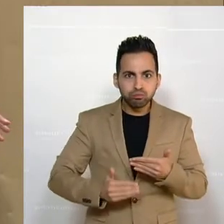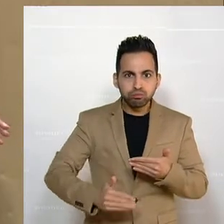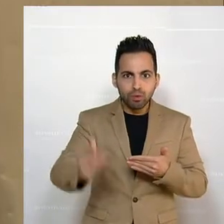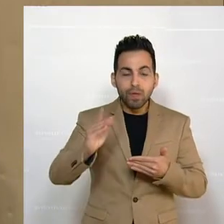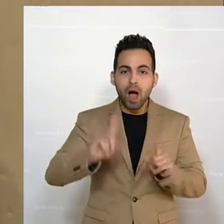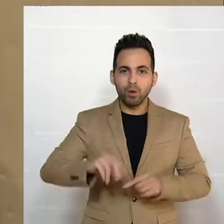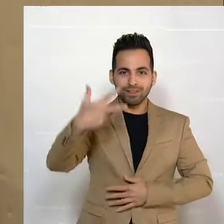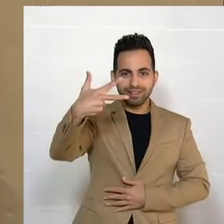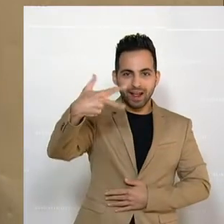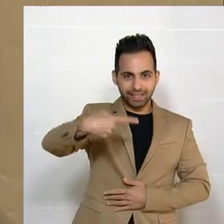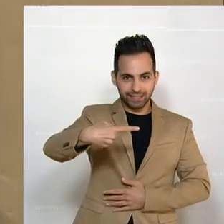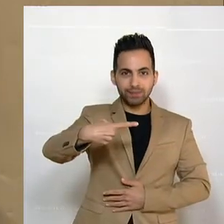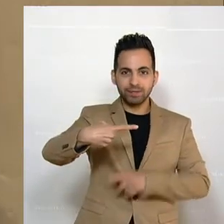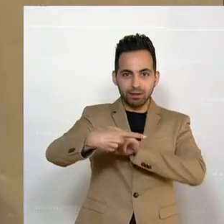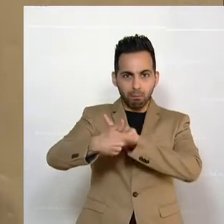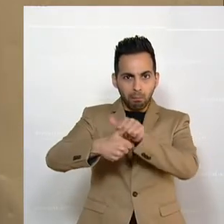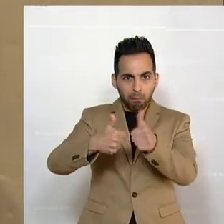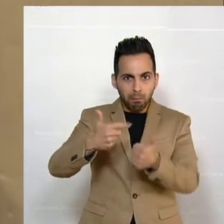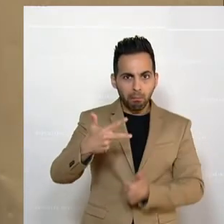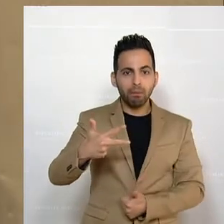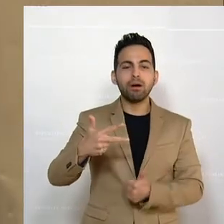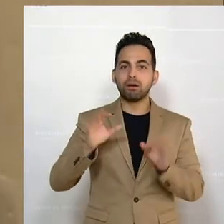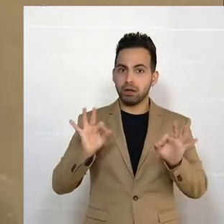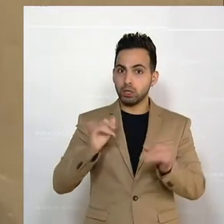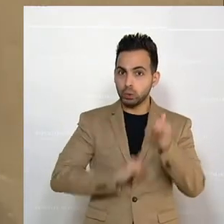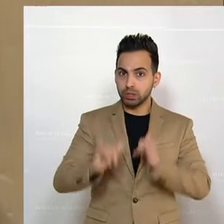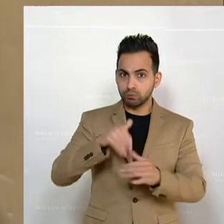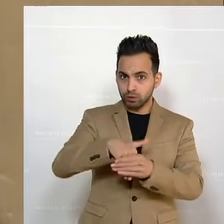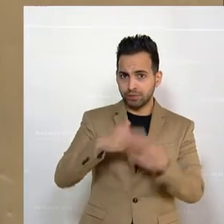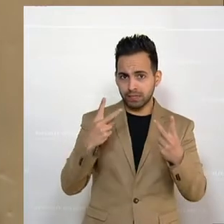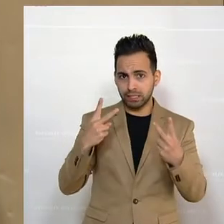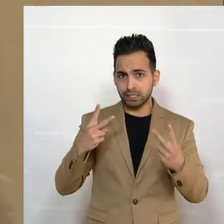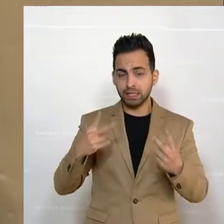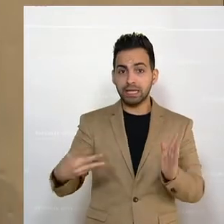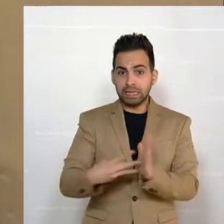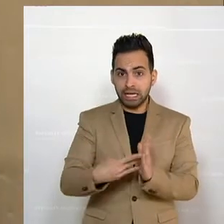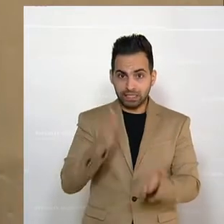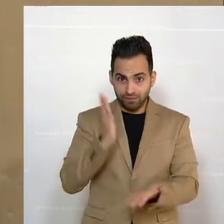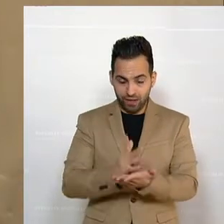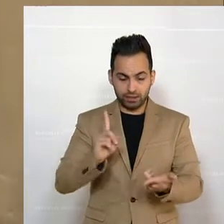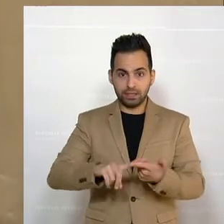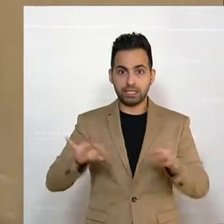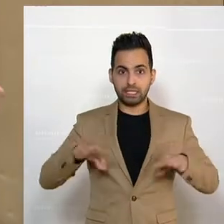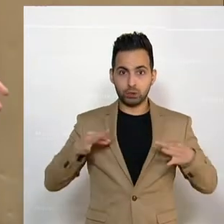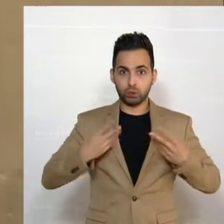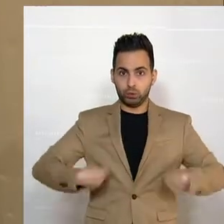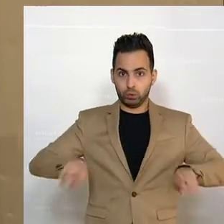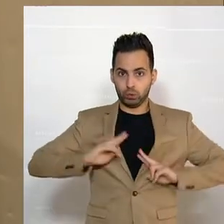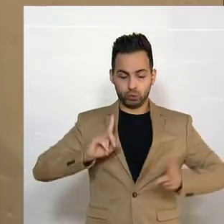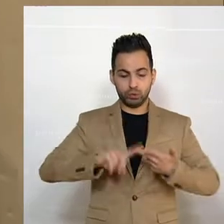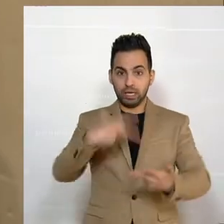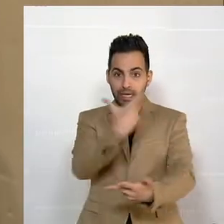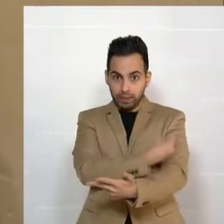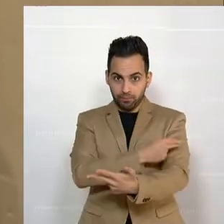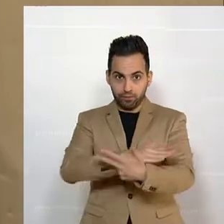3Gs, was besonders für den Tourismus wichtig ist. Getestet, geimpft, genesen. Warum? Weil es Sicherheit für die